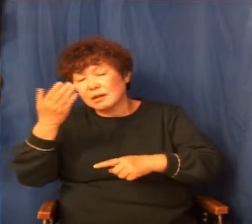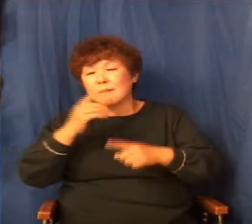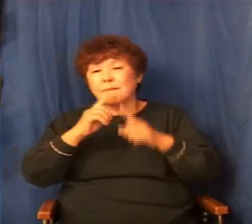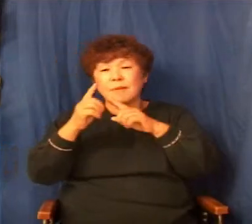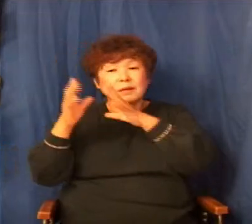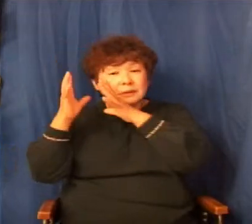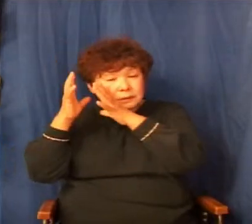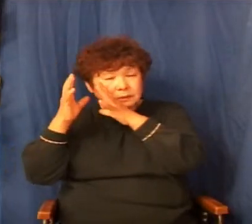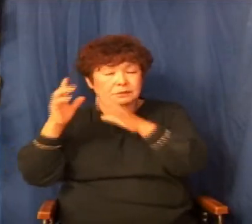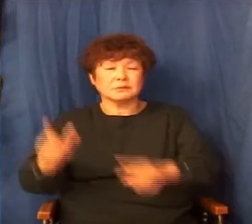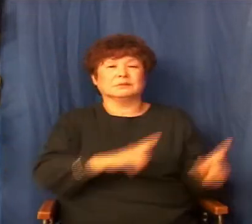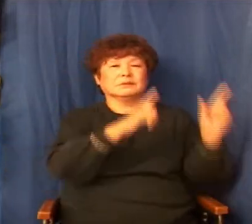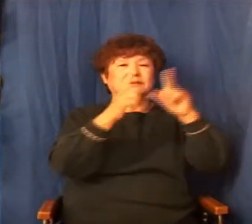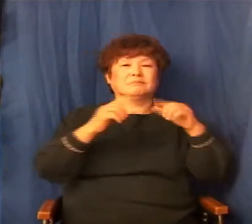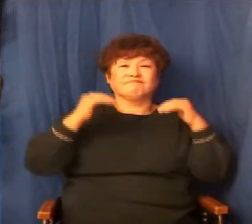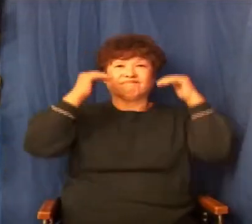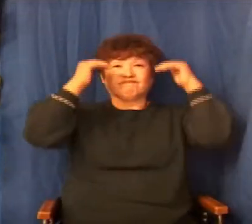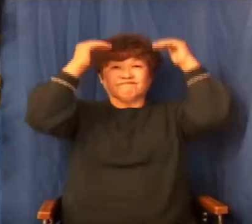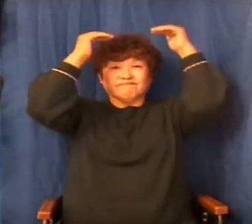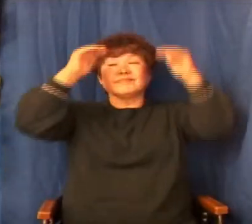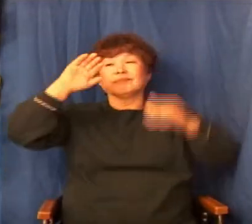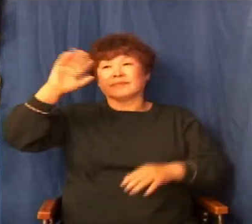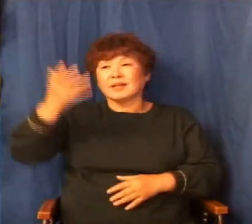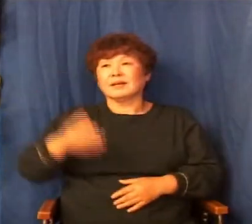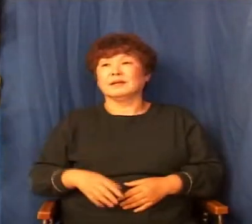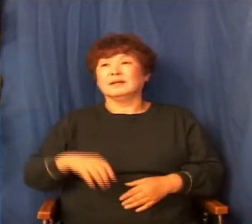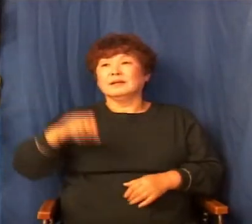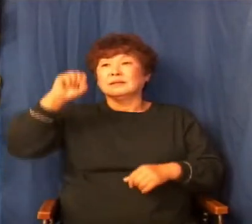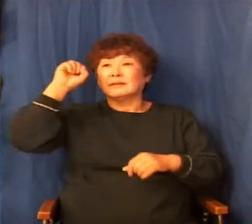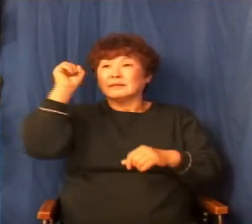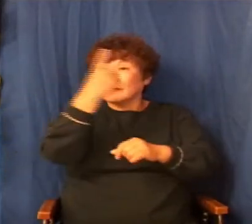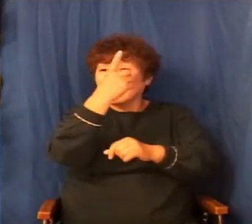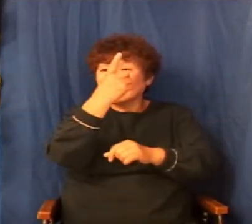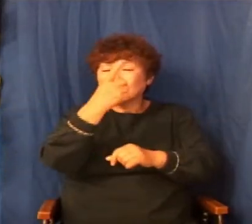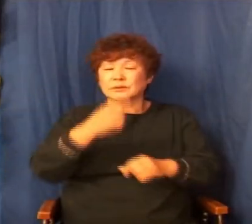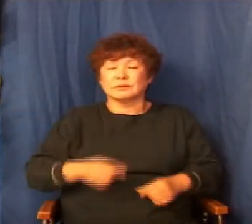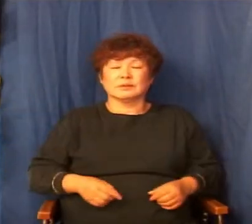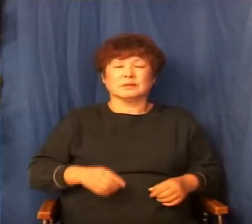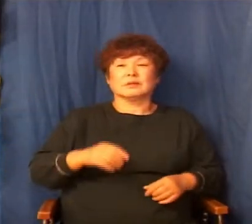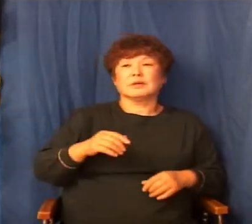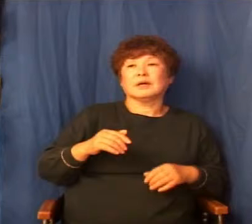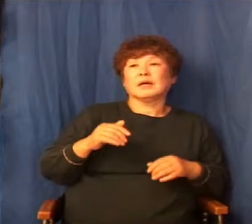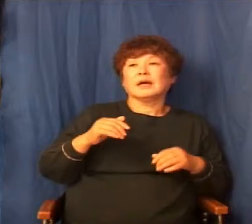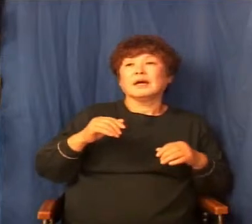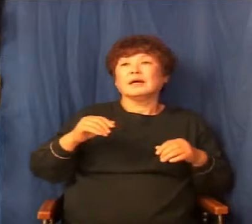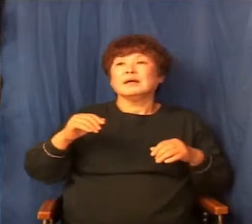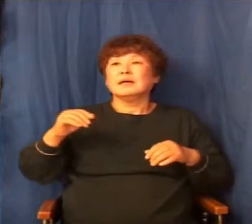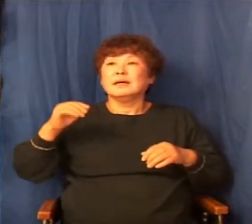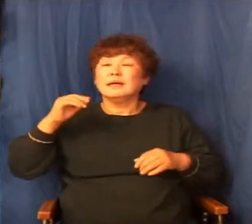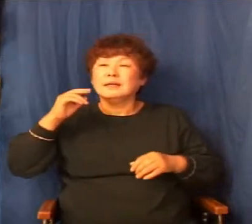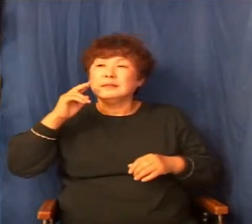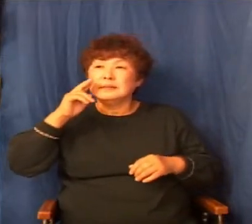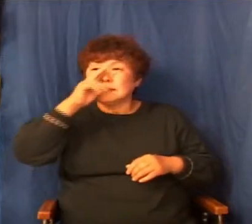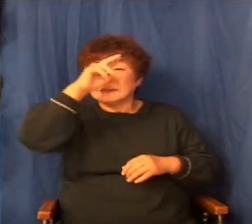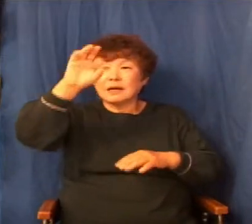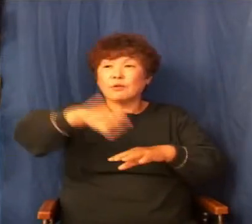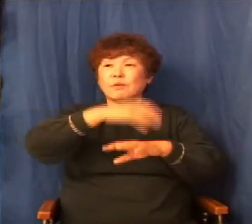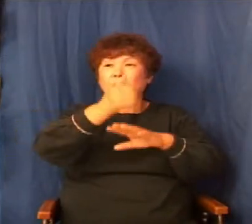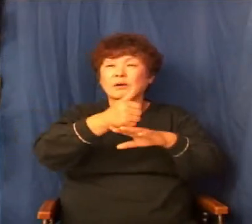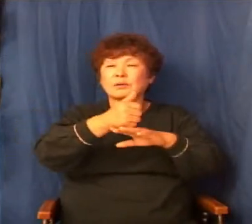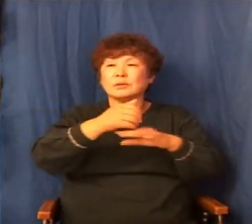듣고 살았거든요. 그러니까 다윗에게 있어서 사울은 영웅입니다. 민족적인 영웅인 거예요.